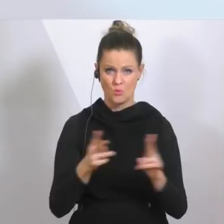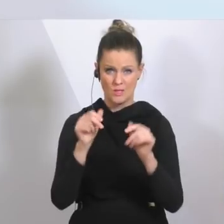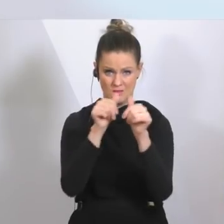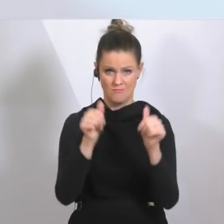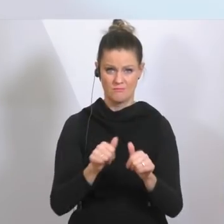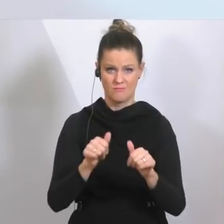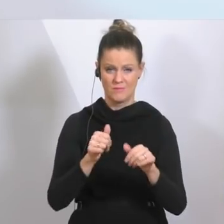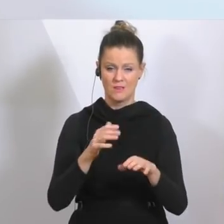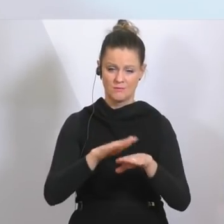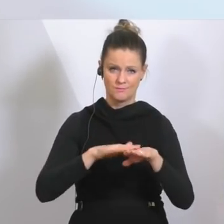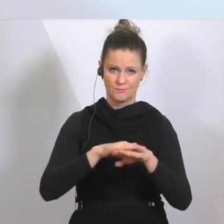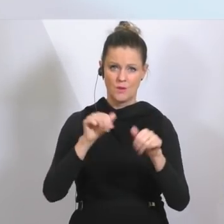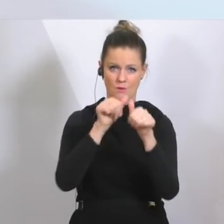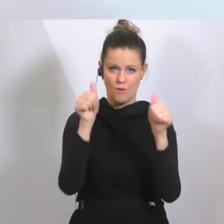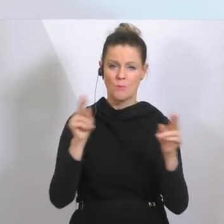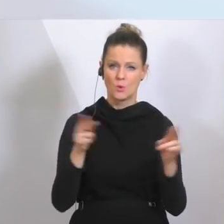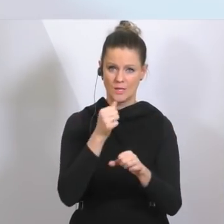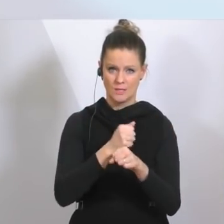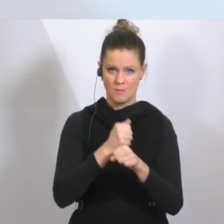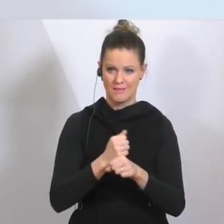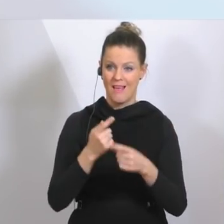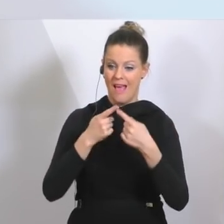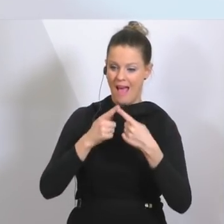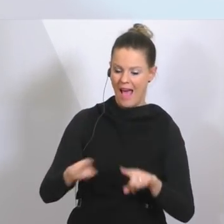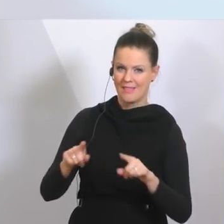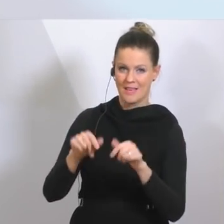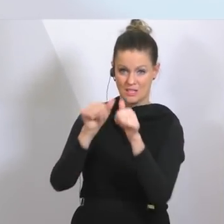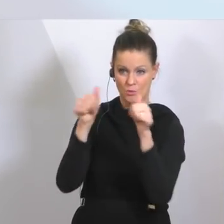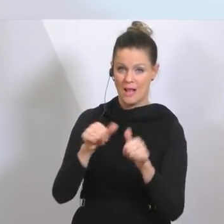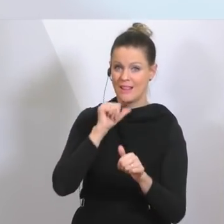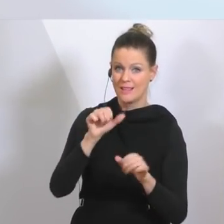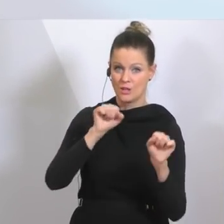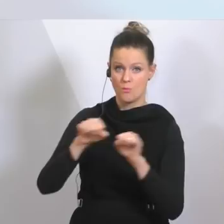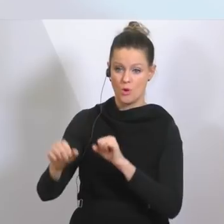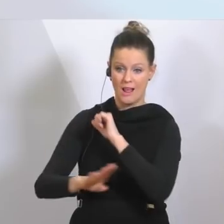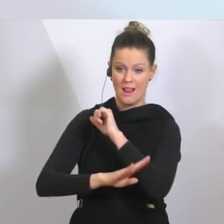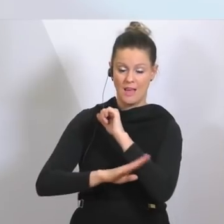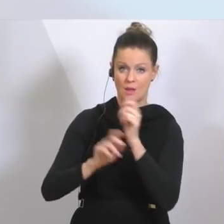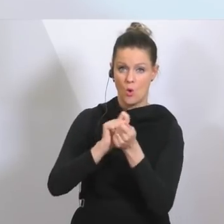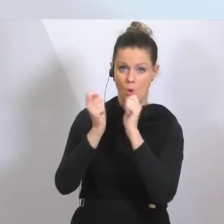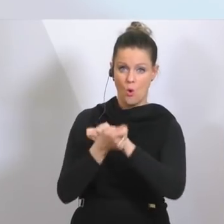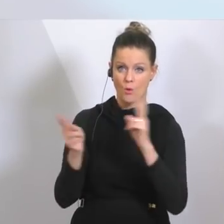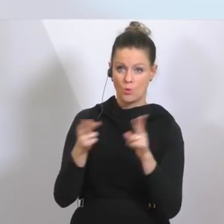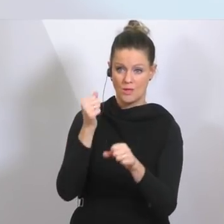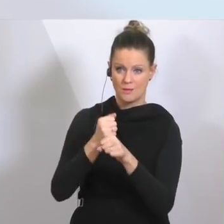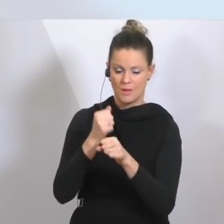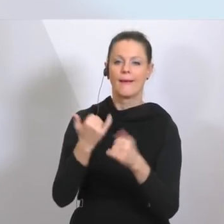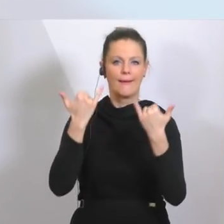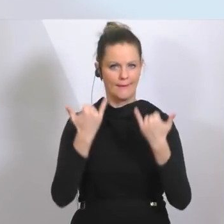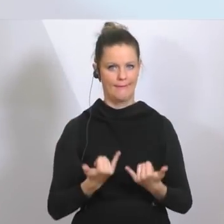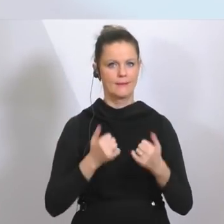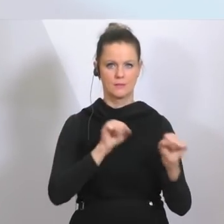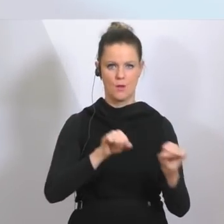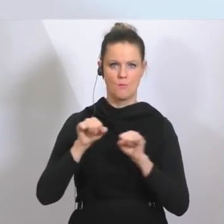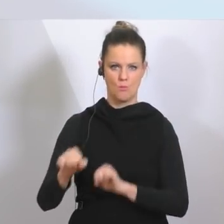nicht möglich, dass Lehrlinge in Kurzarbeit gehen, wir ändern das jetzt und es können nun auch Lehrlinge in Kurzarbeit gehen und das war